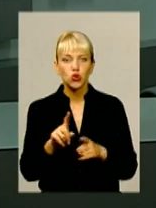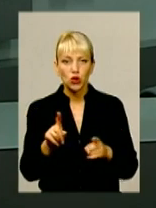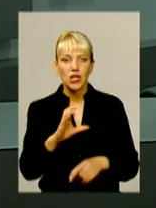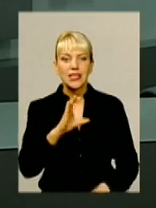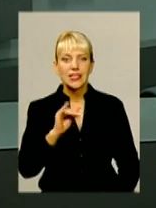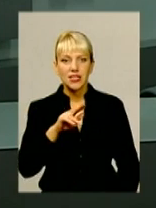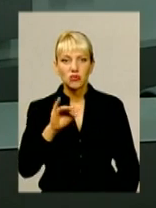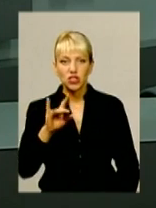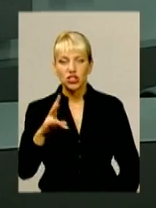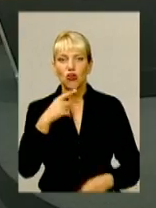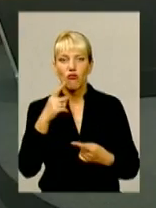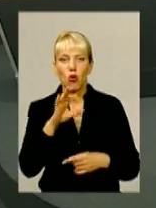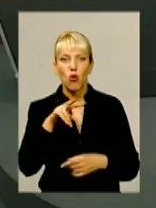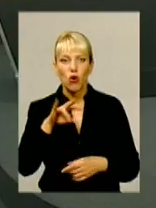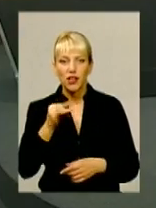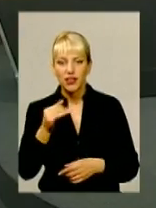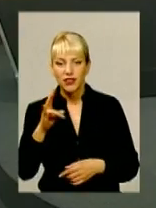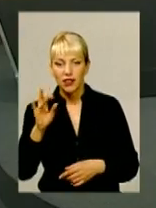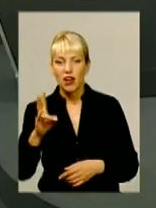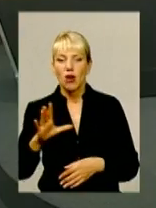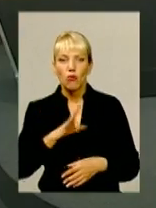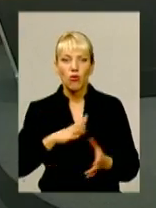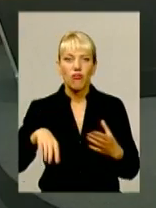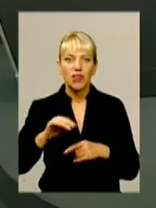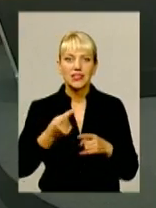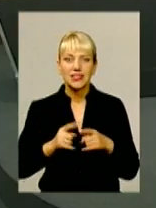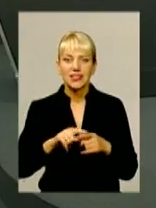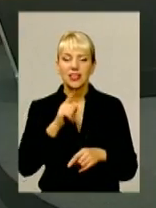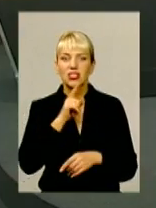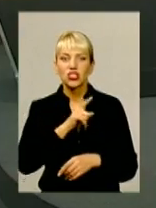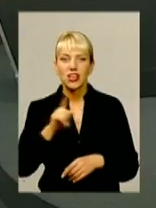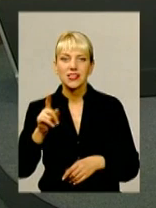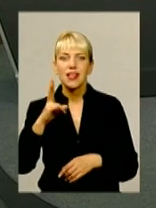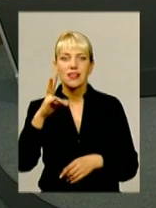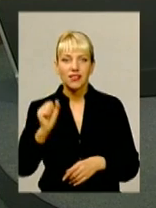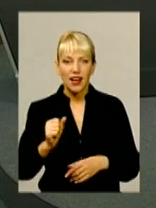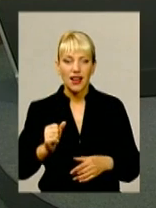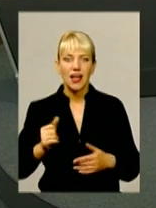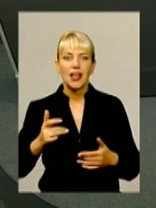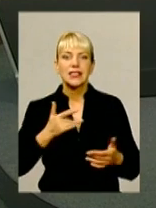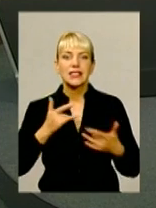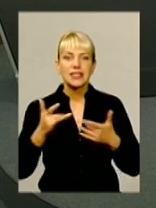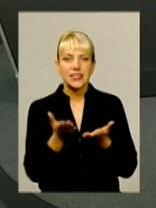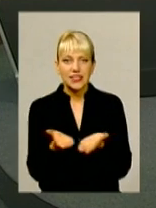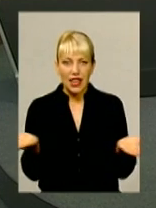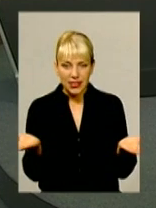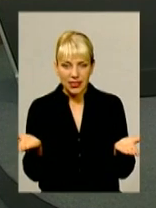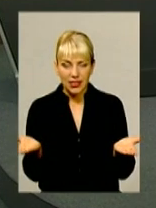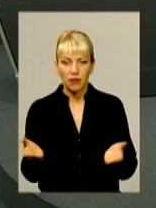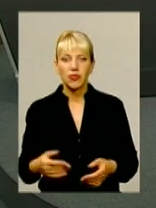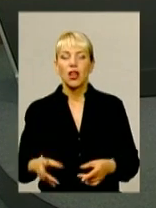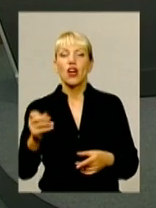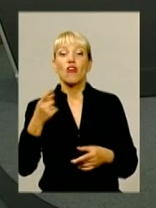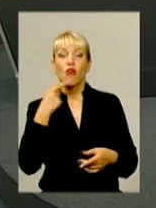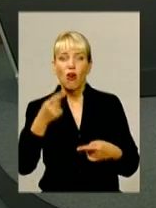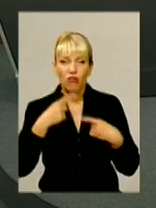Ігор Олійник був весь цей час на сцені, все одно його, незважаючи на те, що вони доводили в